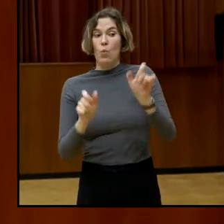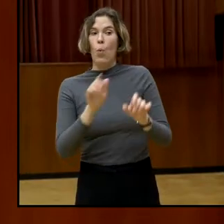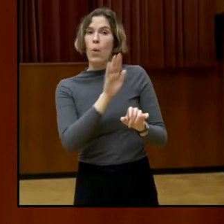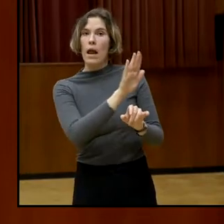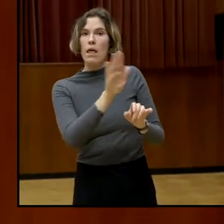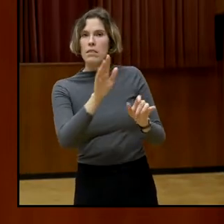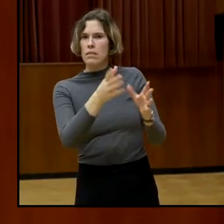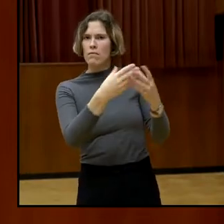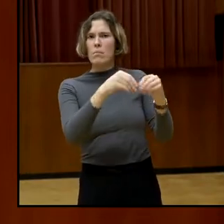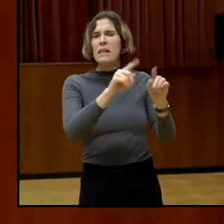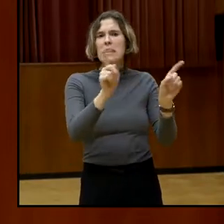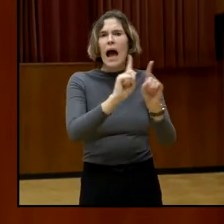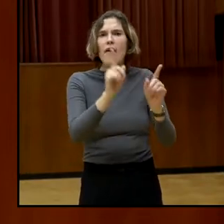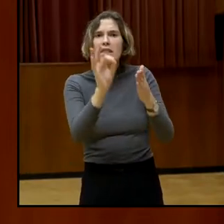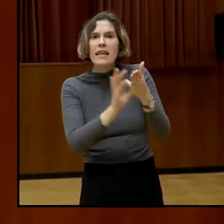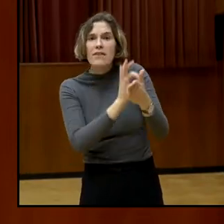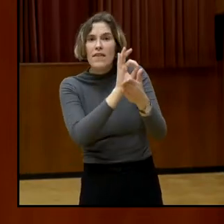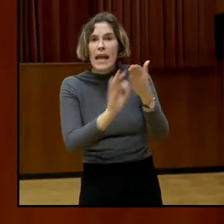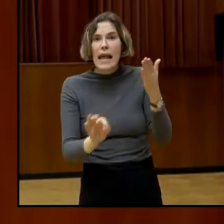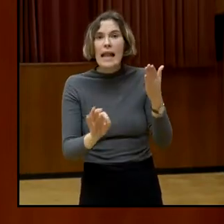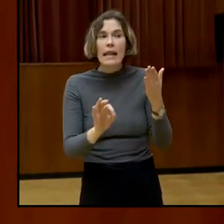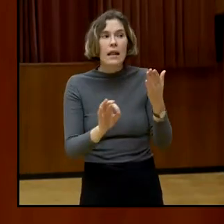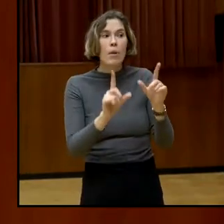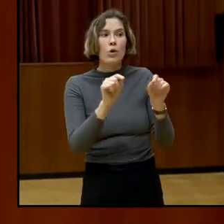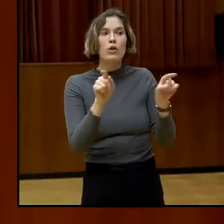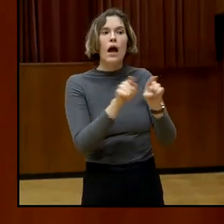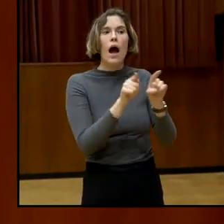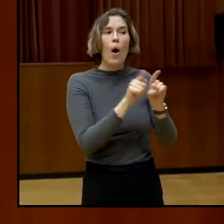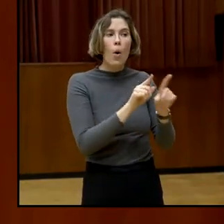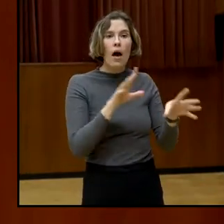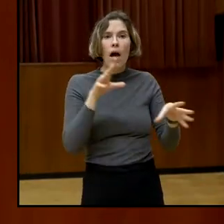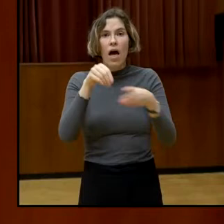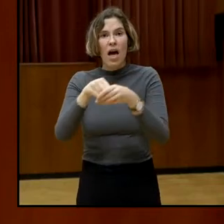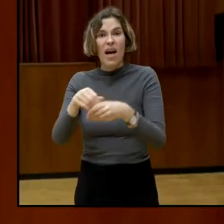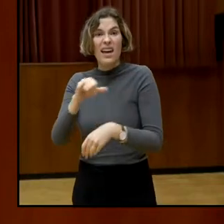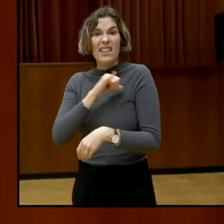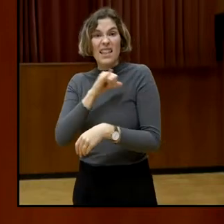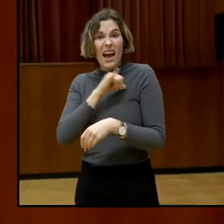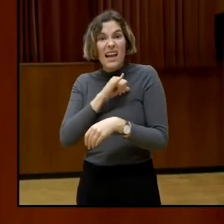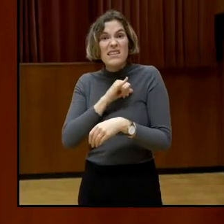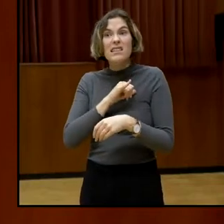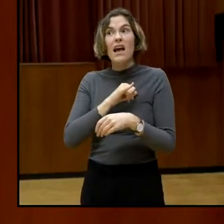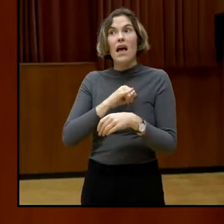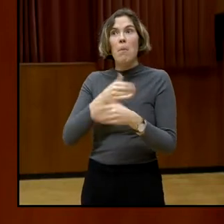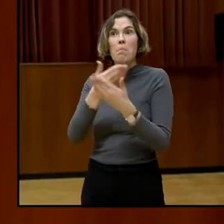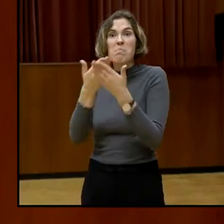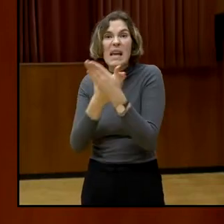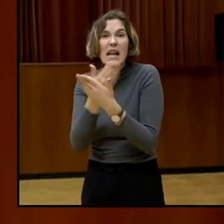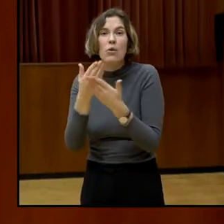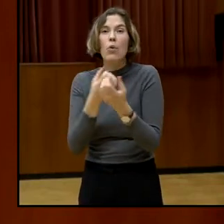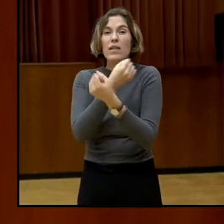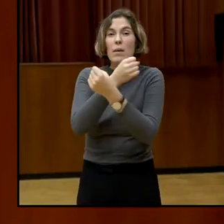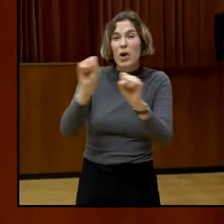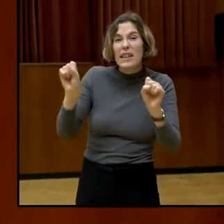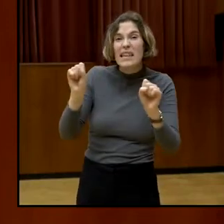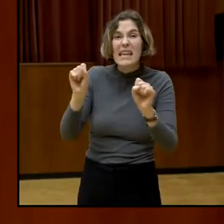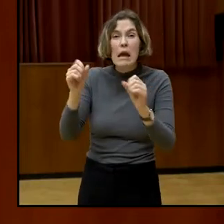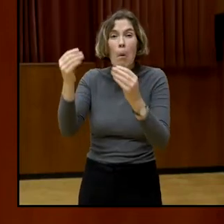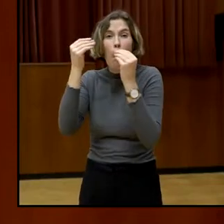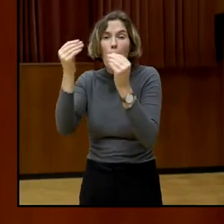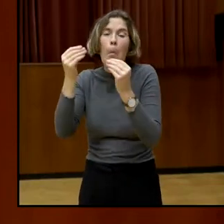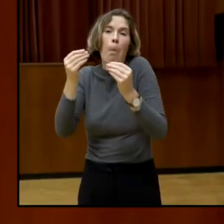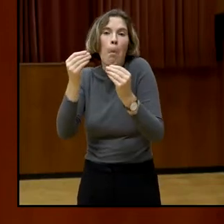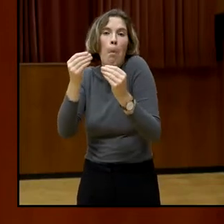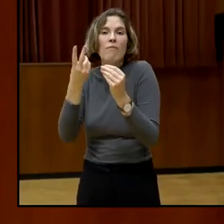an Demokratieerziehung verlieren, weil sie nicht mit gemeint sind. In Österreich gibt es